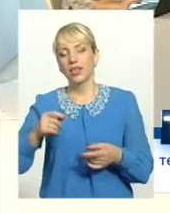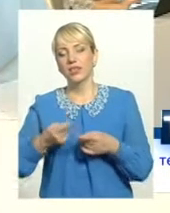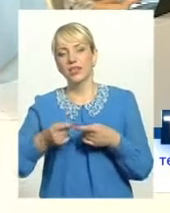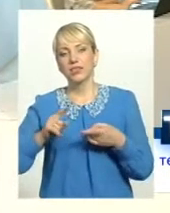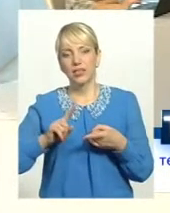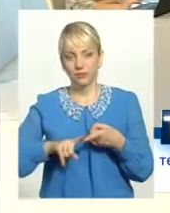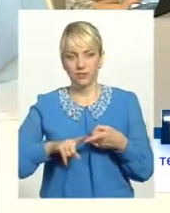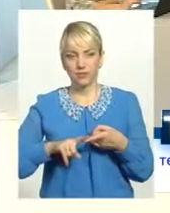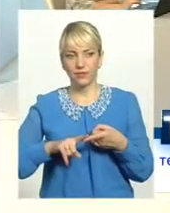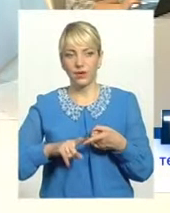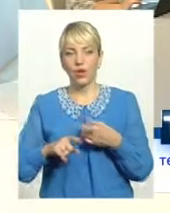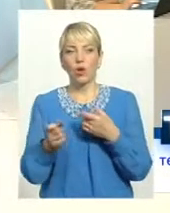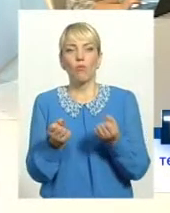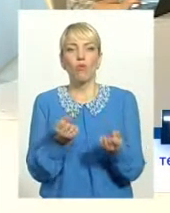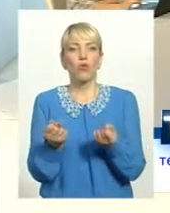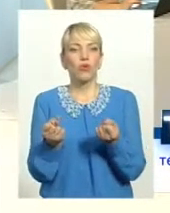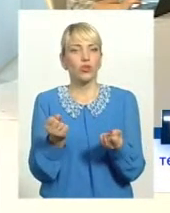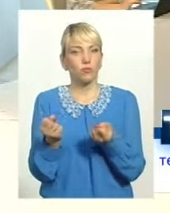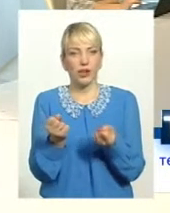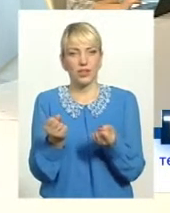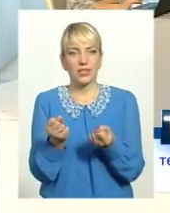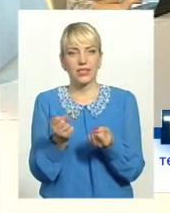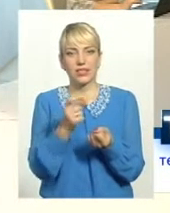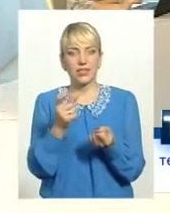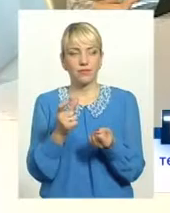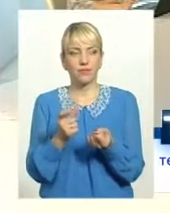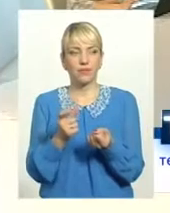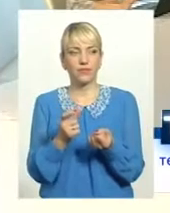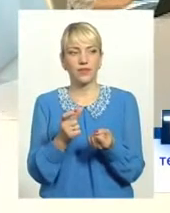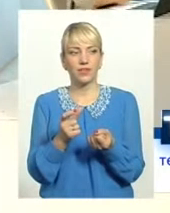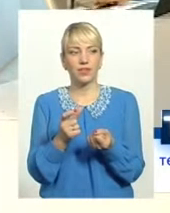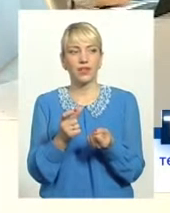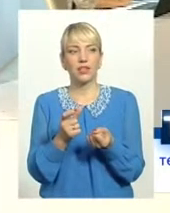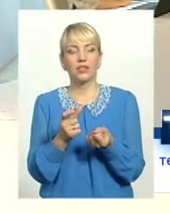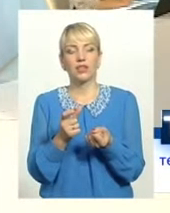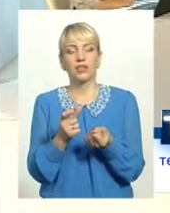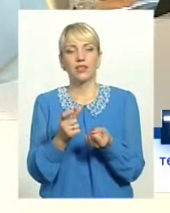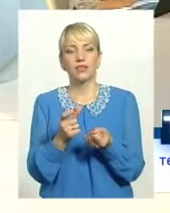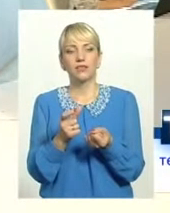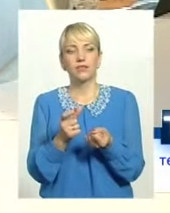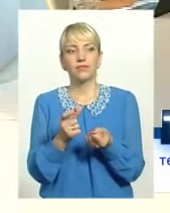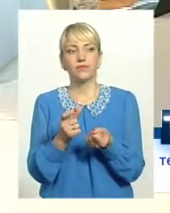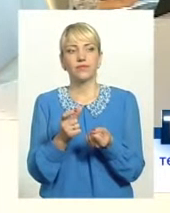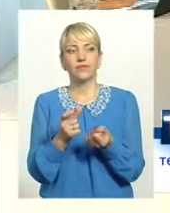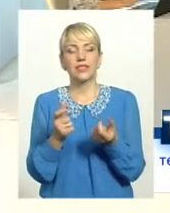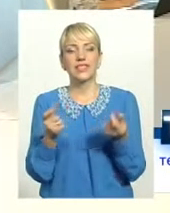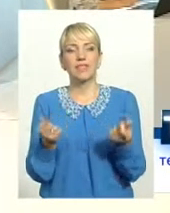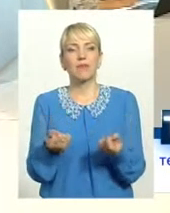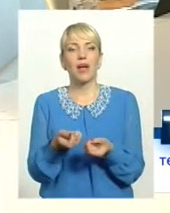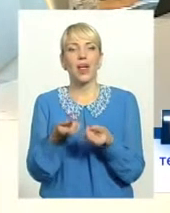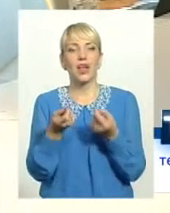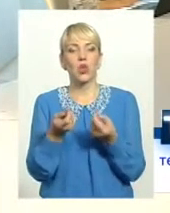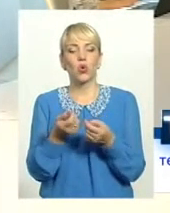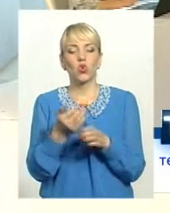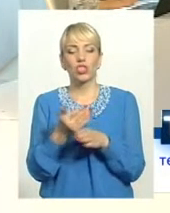боротьба, скажімо так. Ці цифри показують зовсім малу частку того,